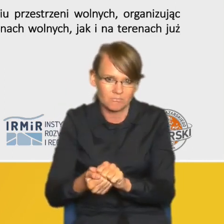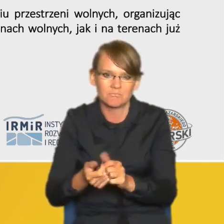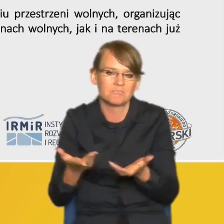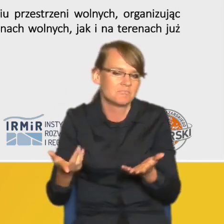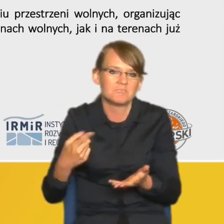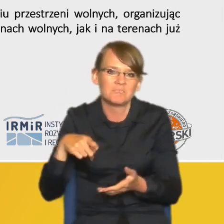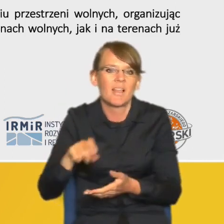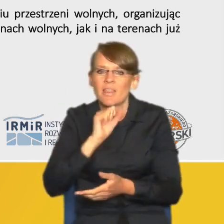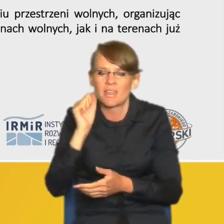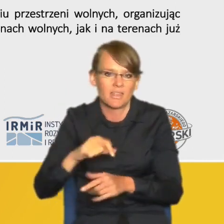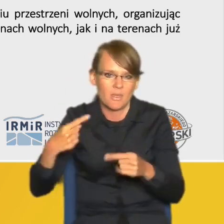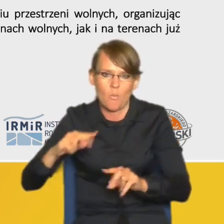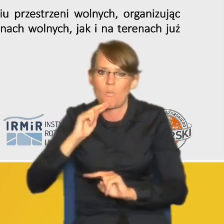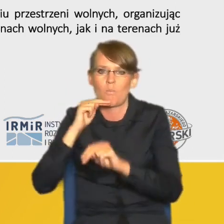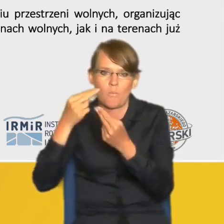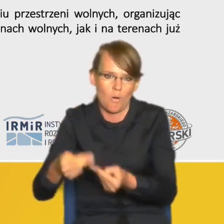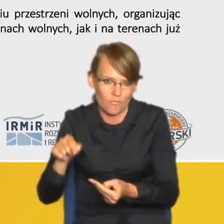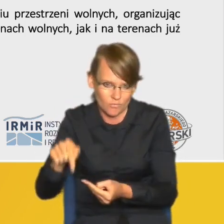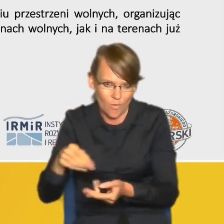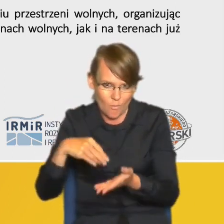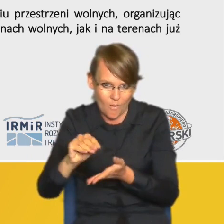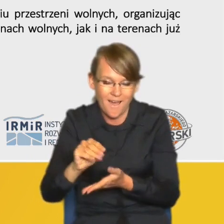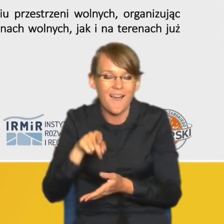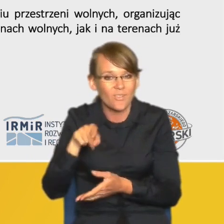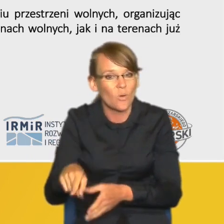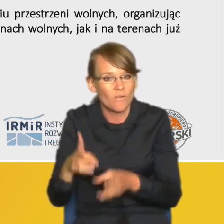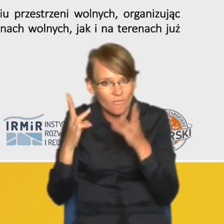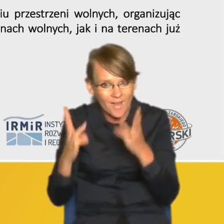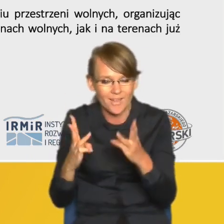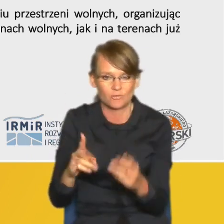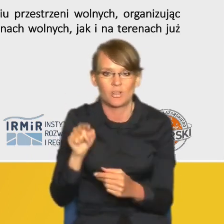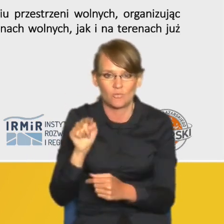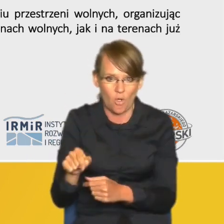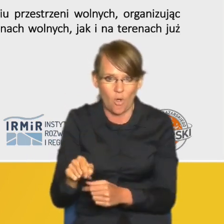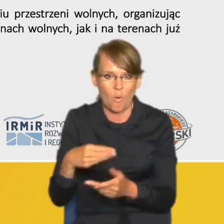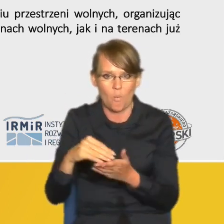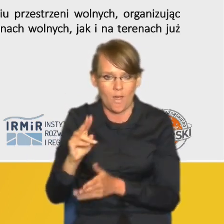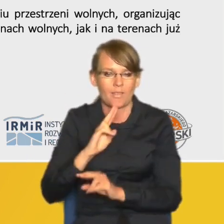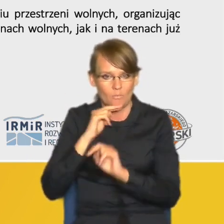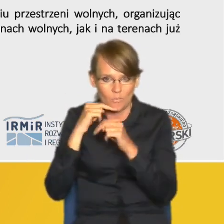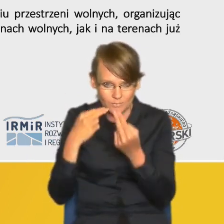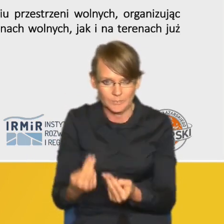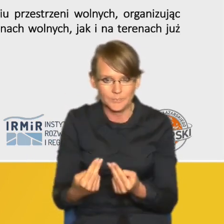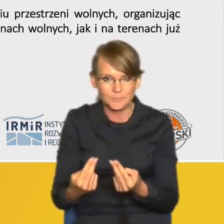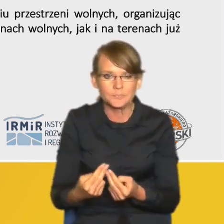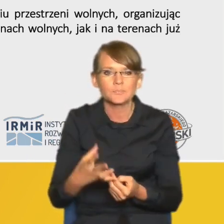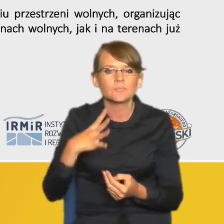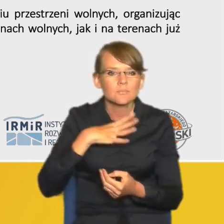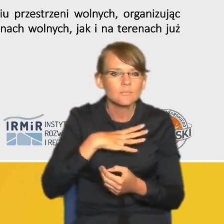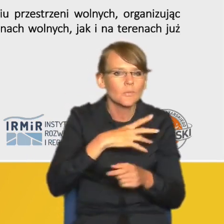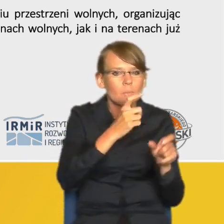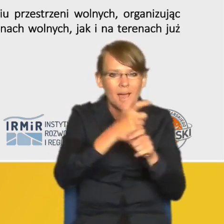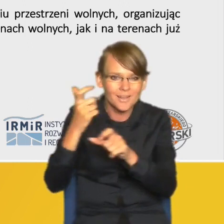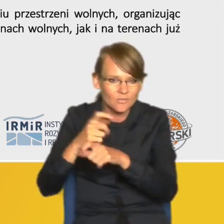powróciliśmy a to jest dosyć istotne aby do tego typu konstrukcji opłaty wrócić bo z tych analiz porównawczych